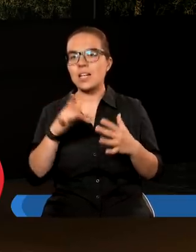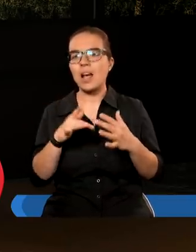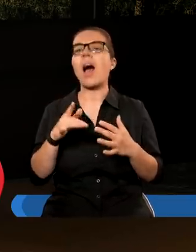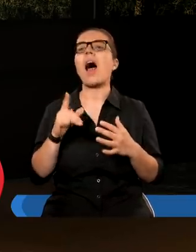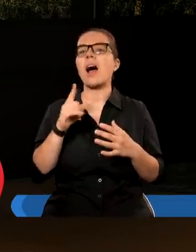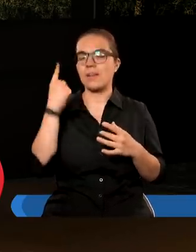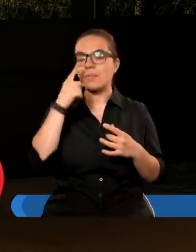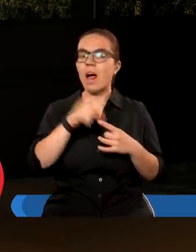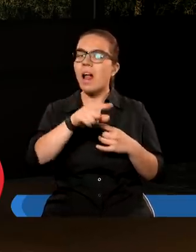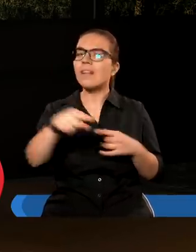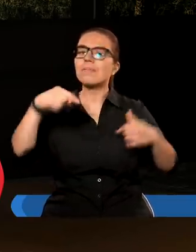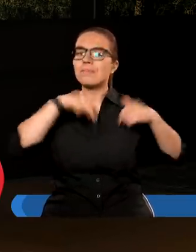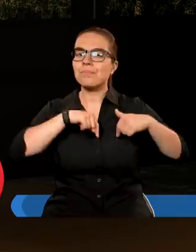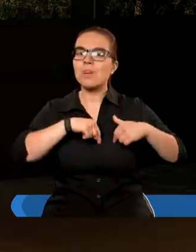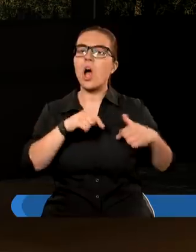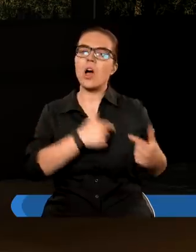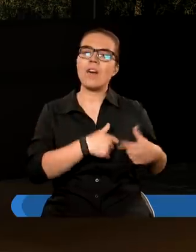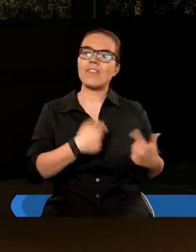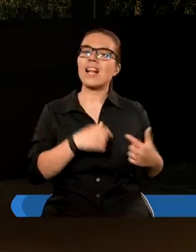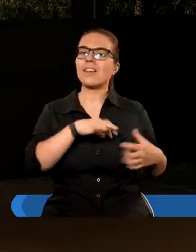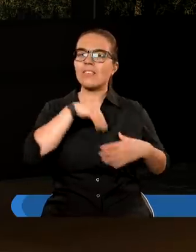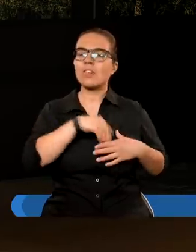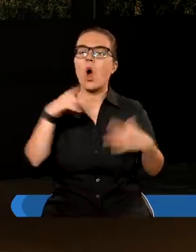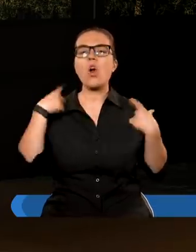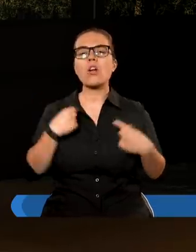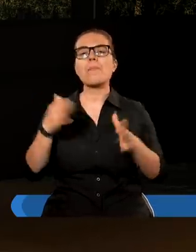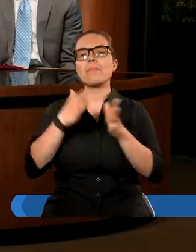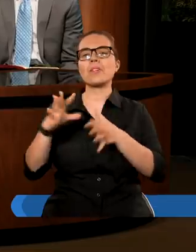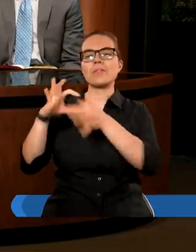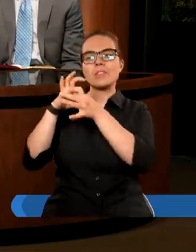co ich własne osobiste przygotowanie, ich więź z Chrystusem.